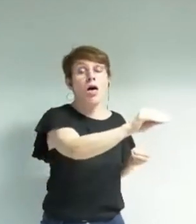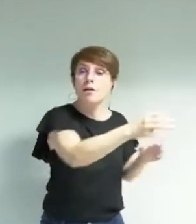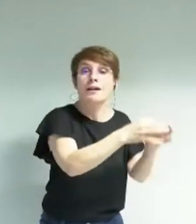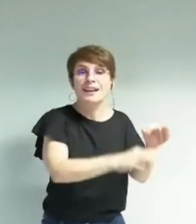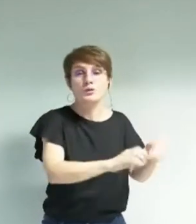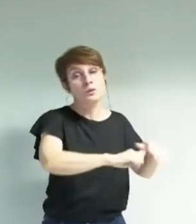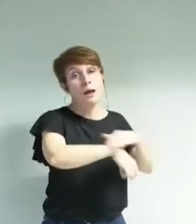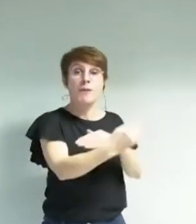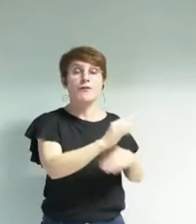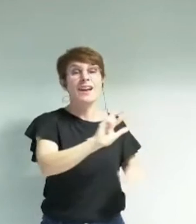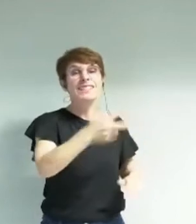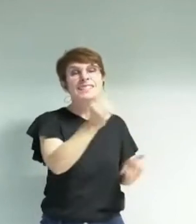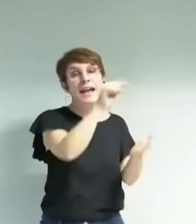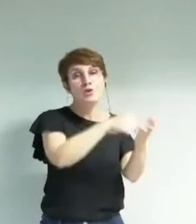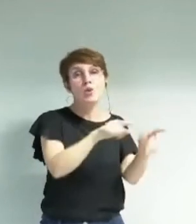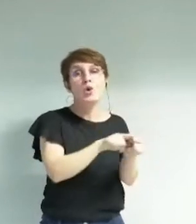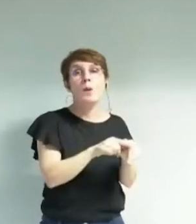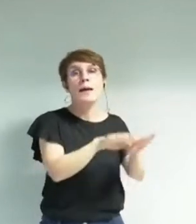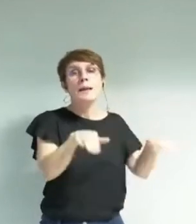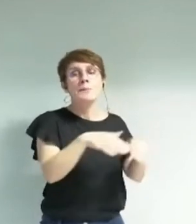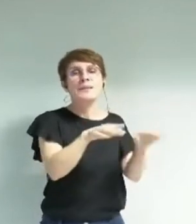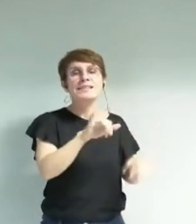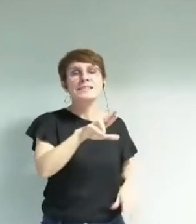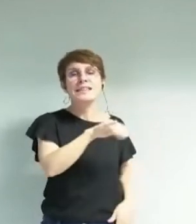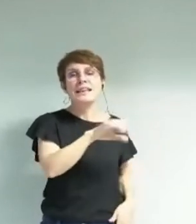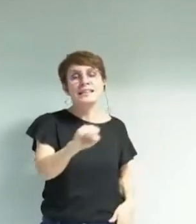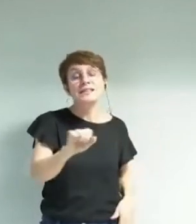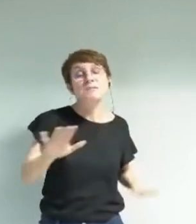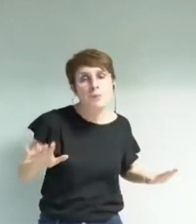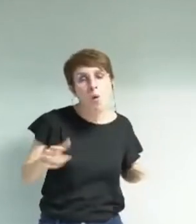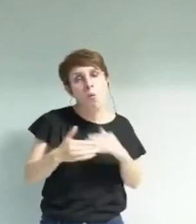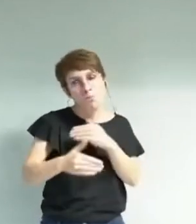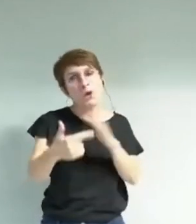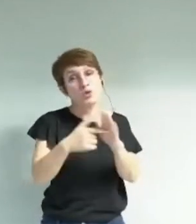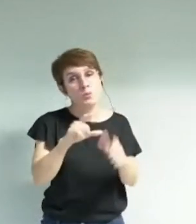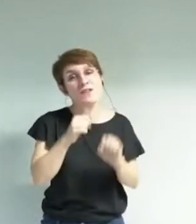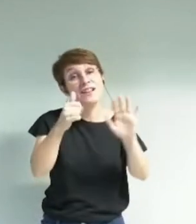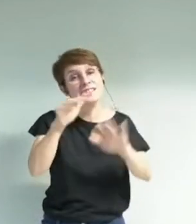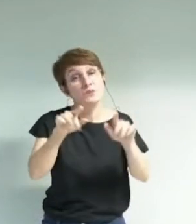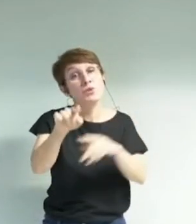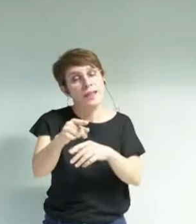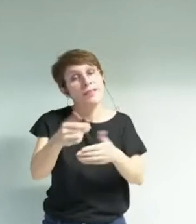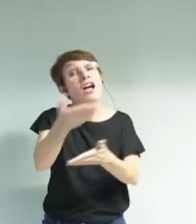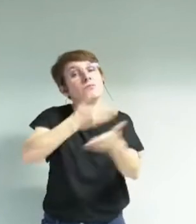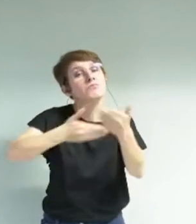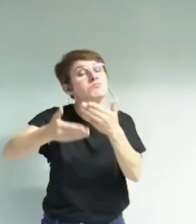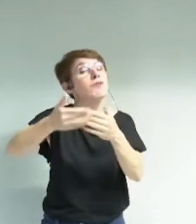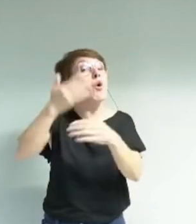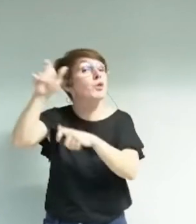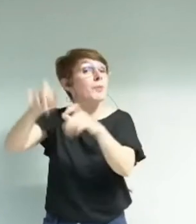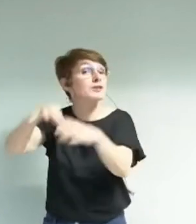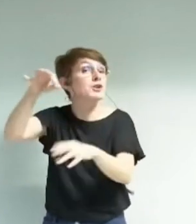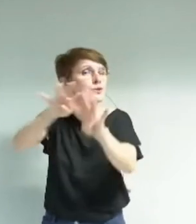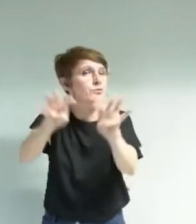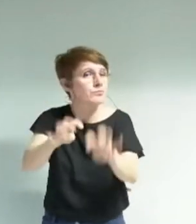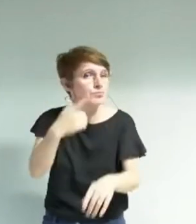Mais si c'est après 2026, on peut espérer qu'il y aura eu du changement d'ici là. Lors de la campagne des dernières municipales,